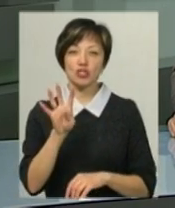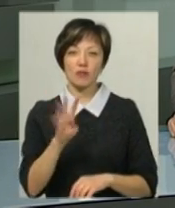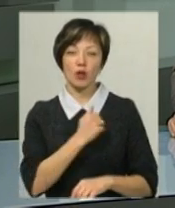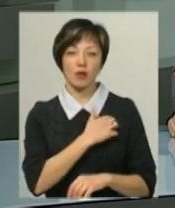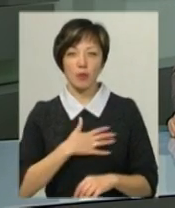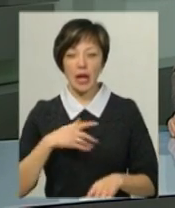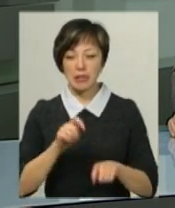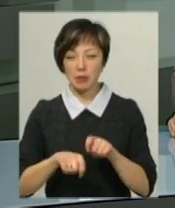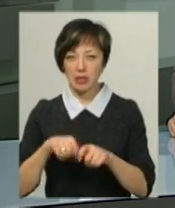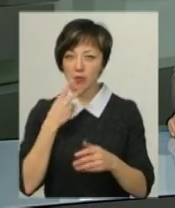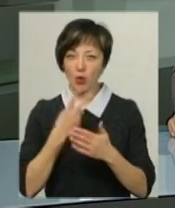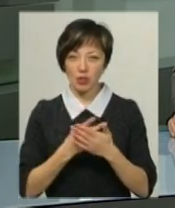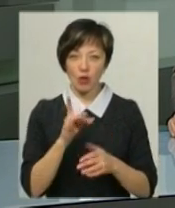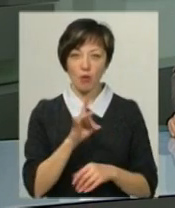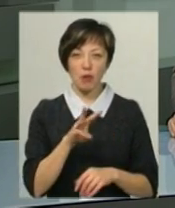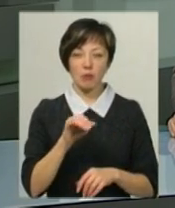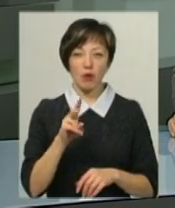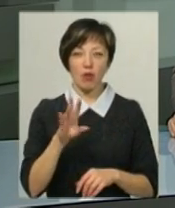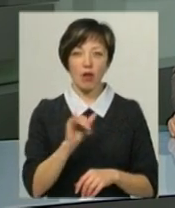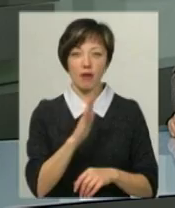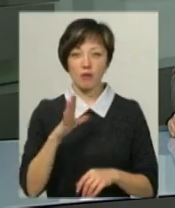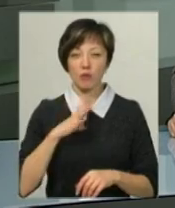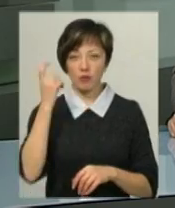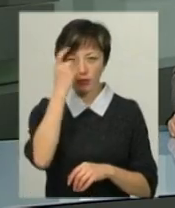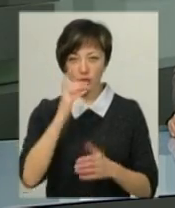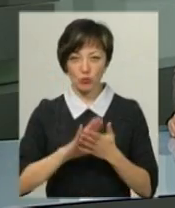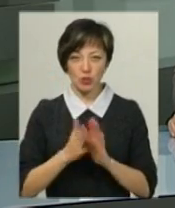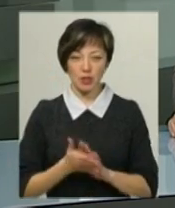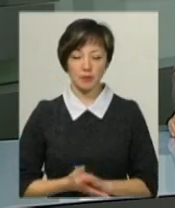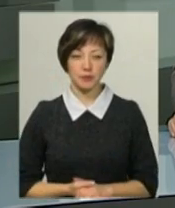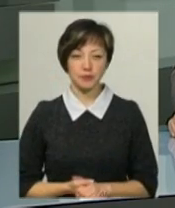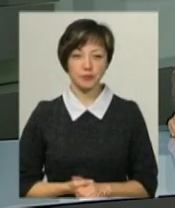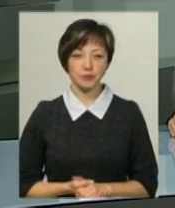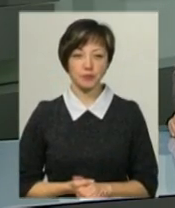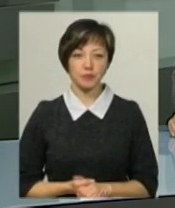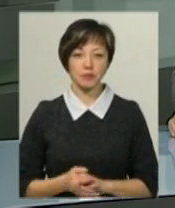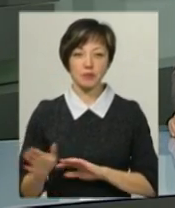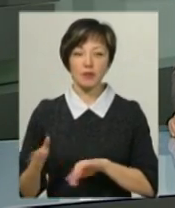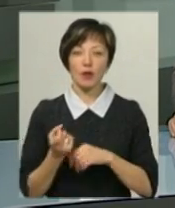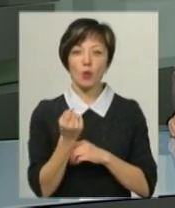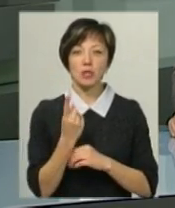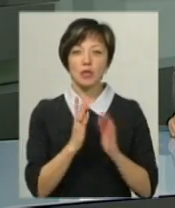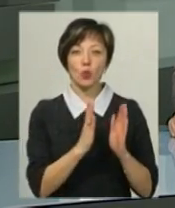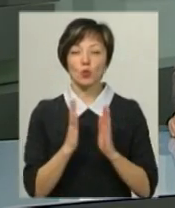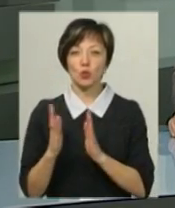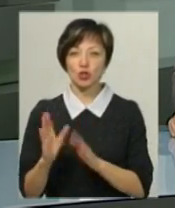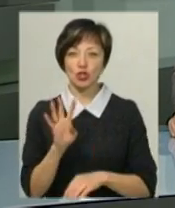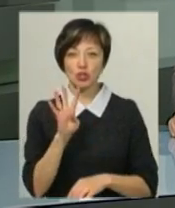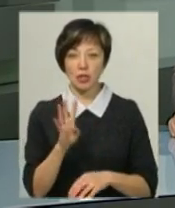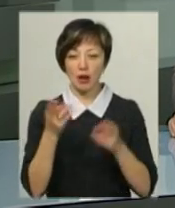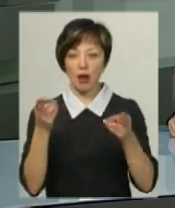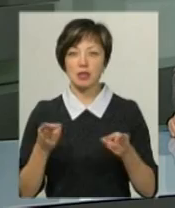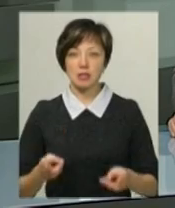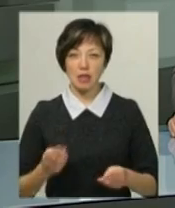Експертиза показала, що Роман Миколаїв був за кермом у нетверезому стані. 11 гуртожитків та 4 казарми